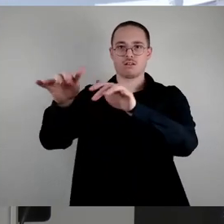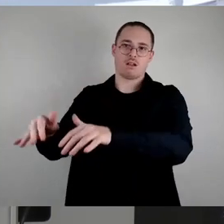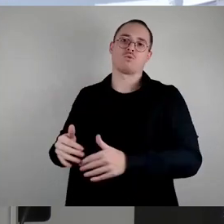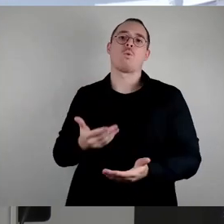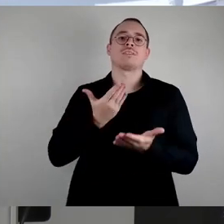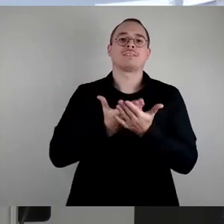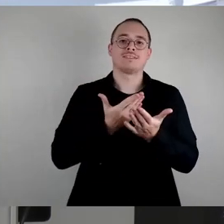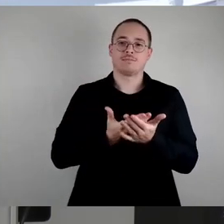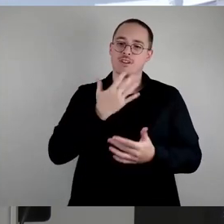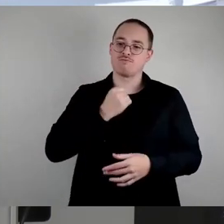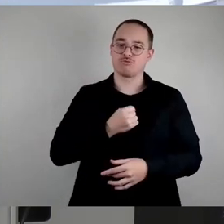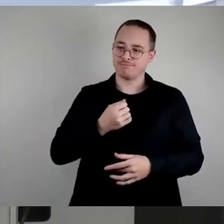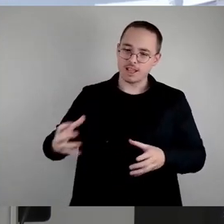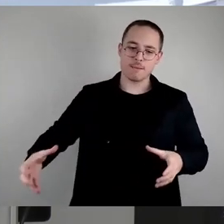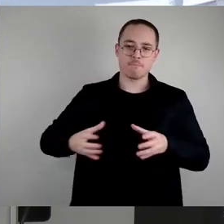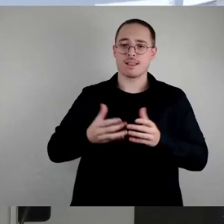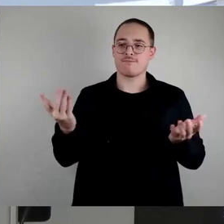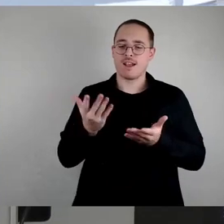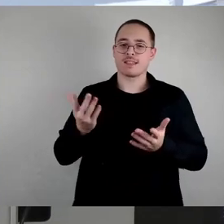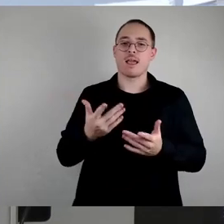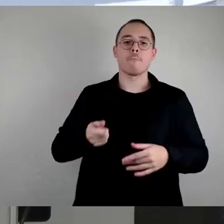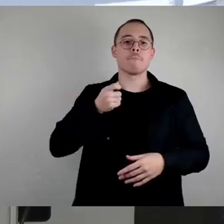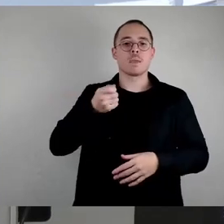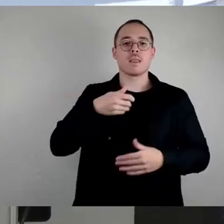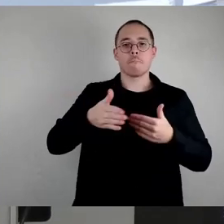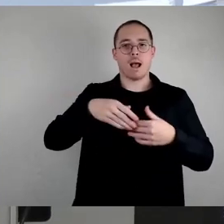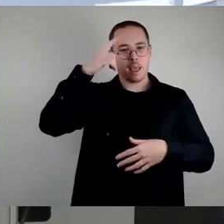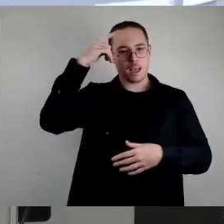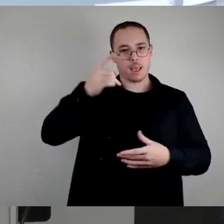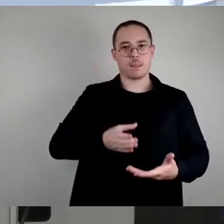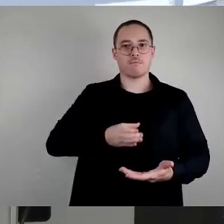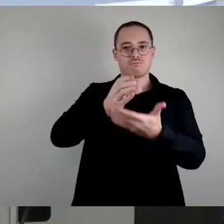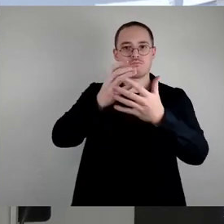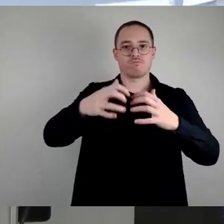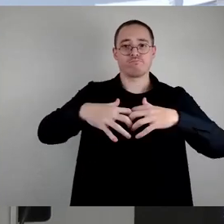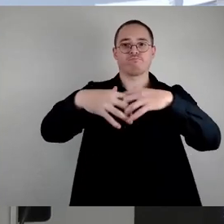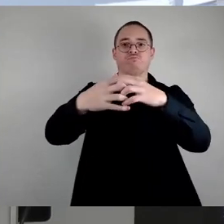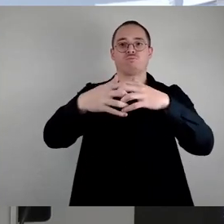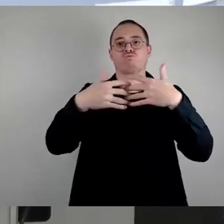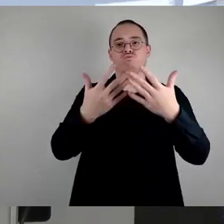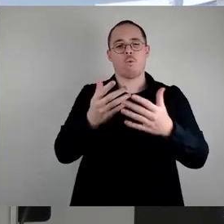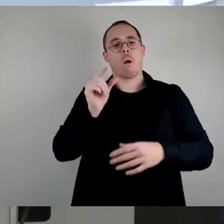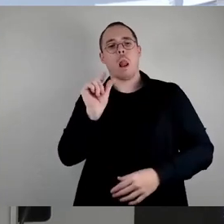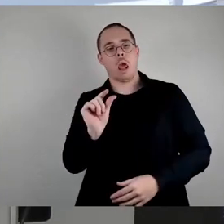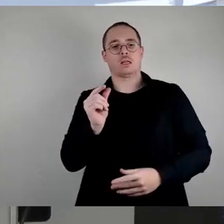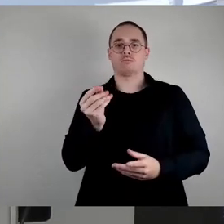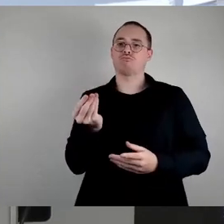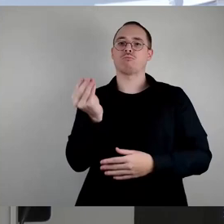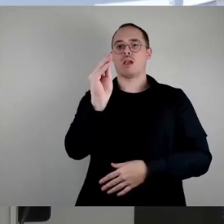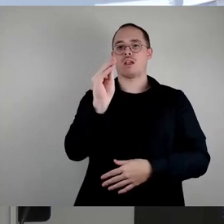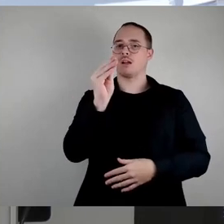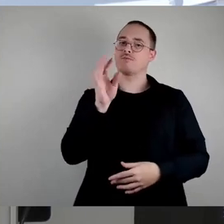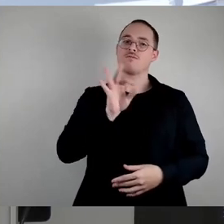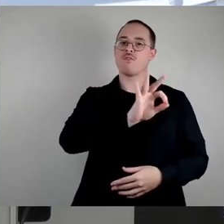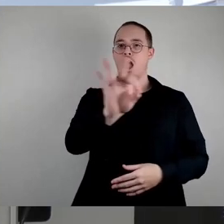Einführung von Mieterinnenbeiräten hier bei unserer WED einen kleinen Beitrag zu mehr Partizipation der